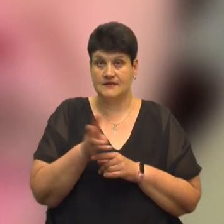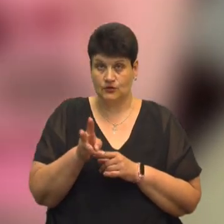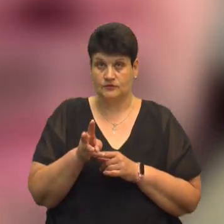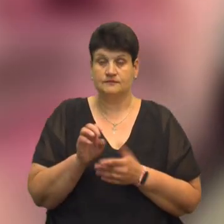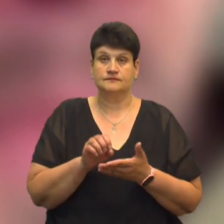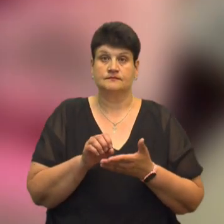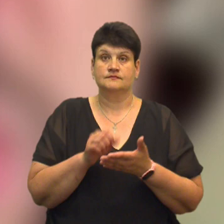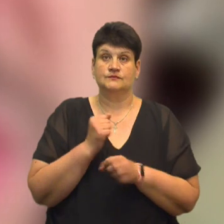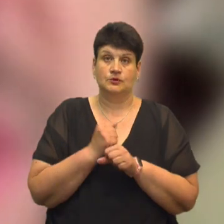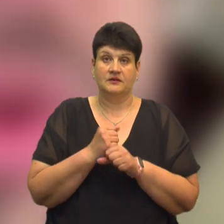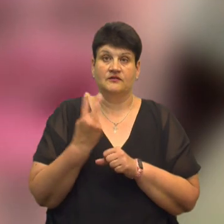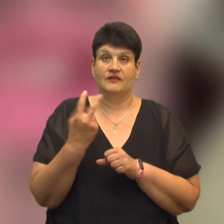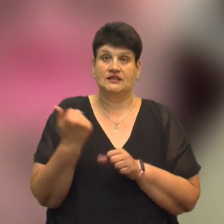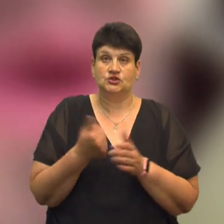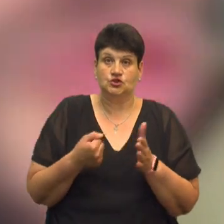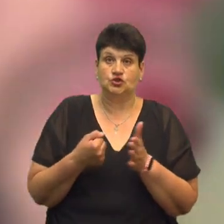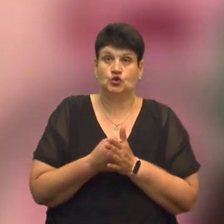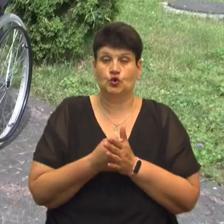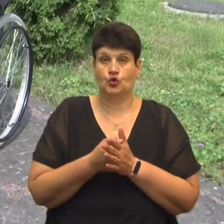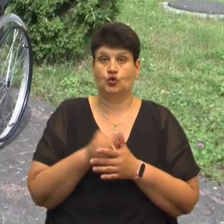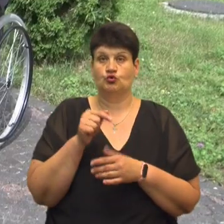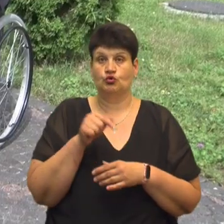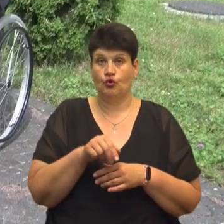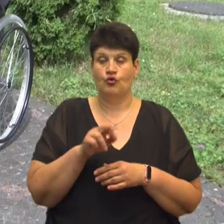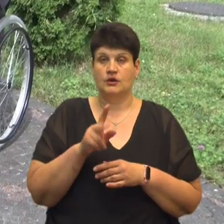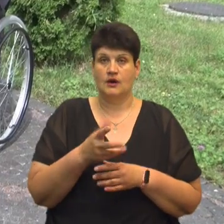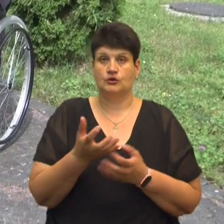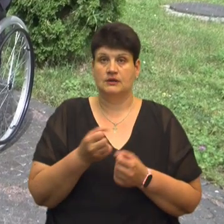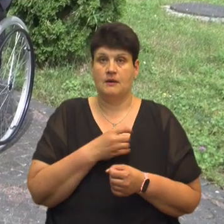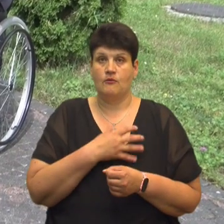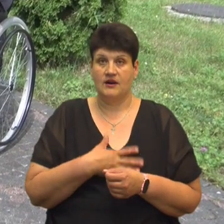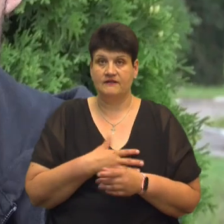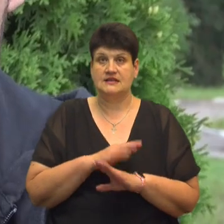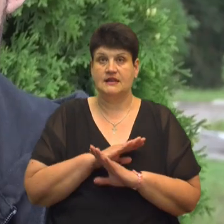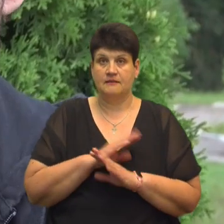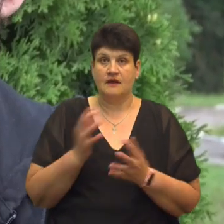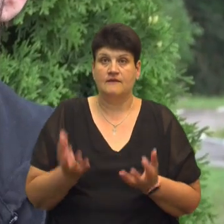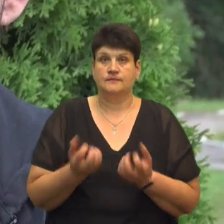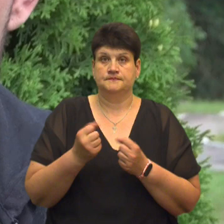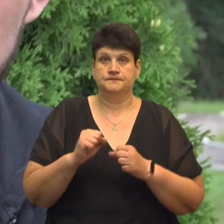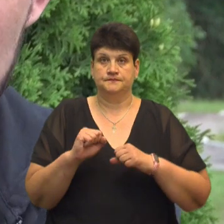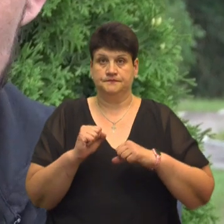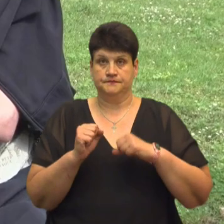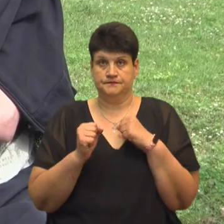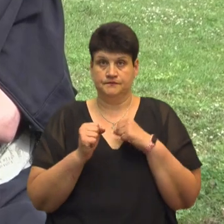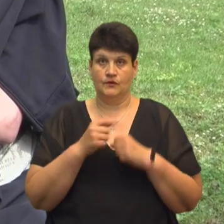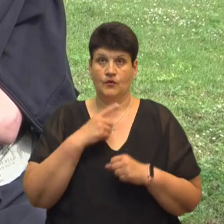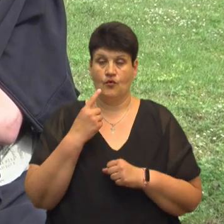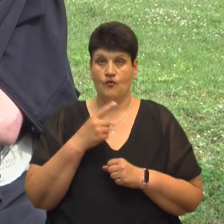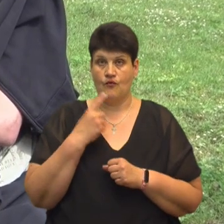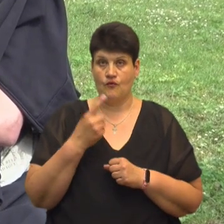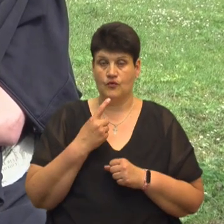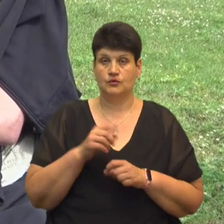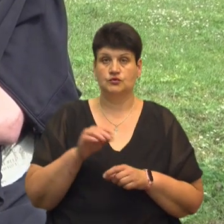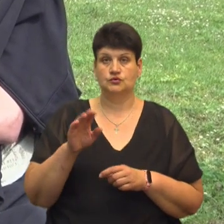отримав поранення. Бог з нами, Україна переможе. Від загибелі його врятували бойові побратими, розповідає чоловік. Осколок